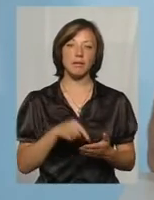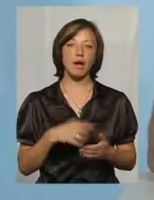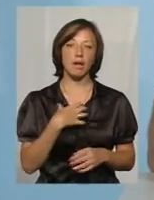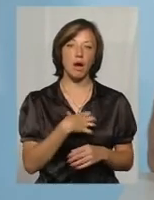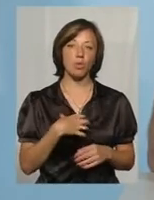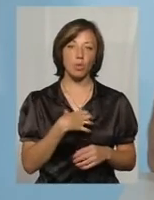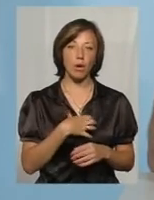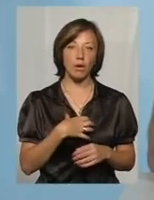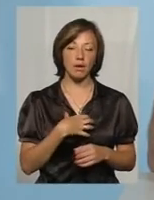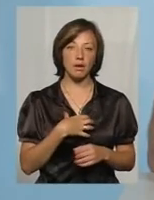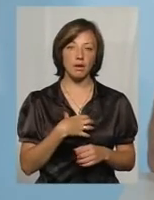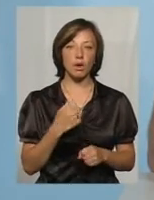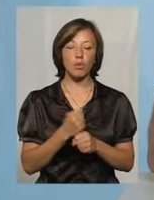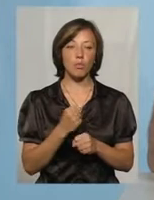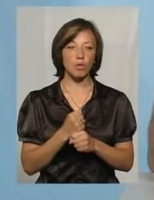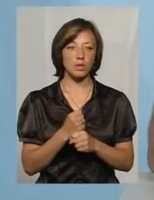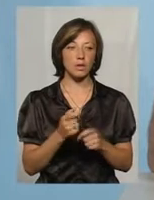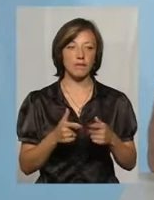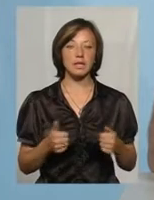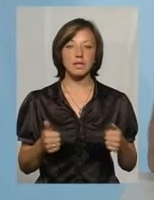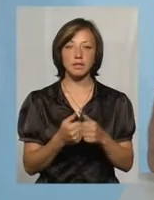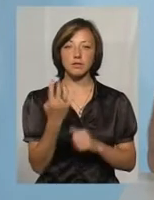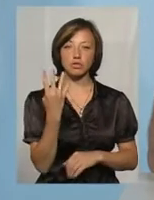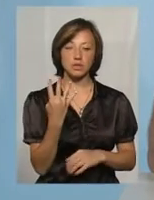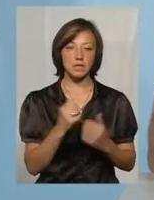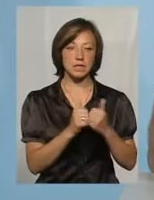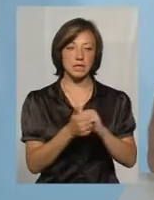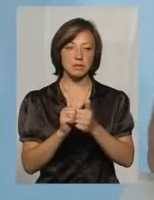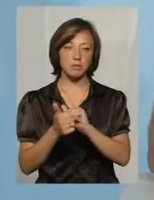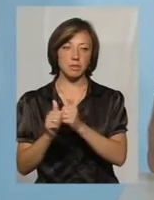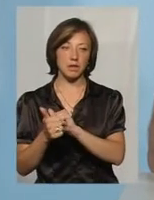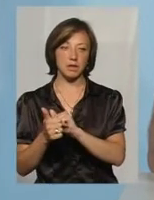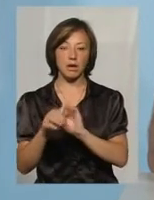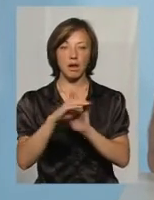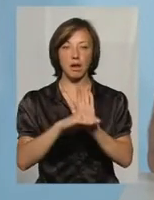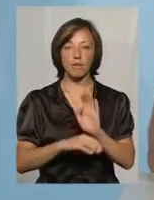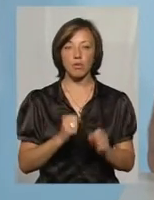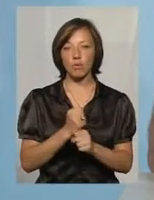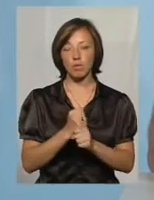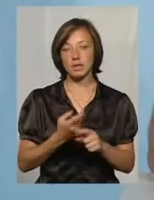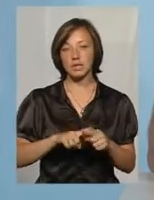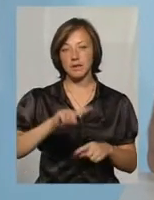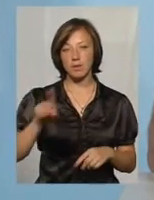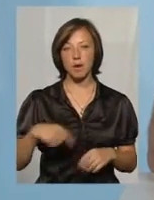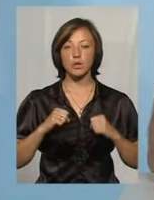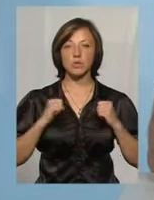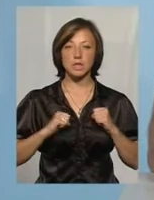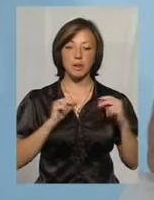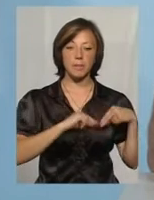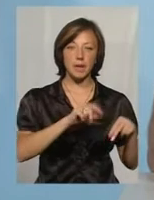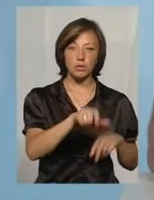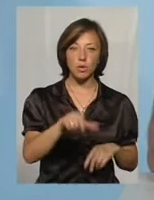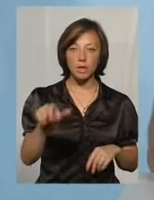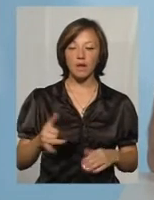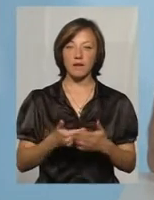робота відділення в чотиризмінному графіку роботи. Це вимагає певного зусилля від персоналу і від